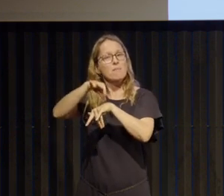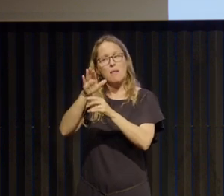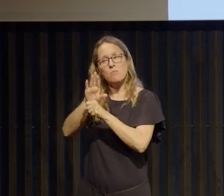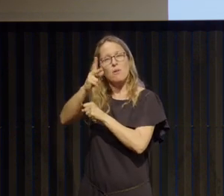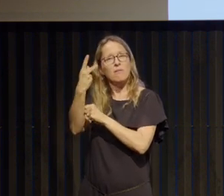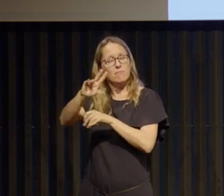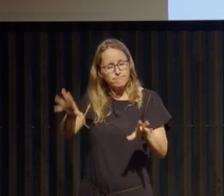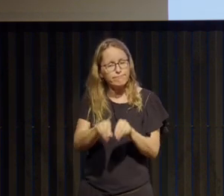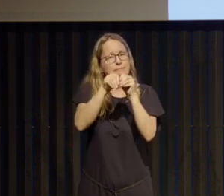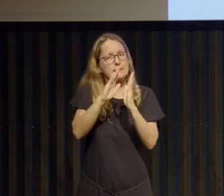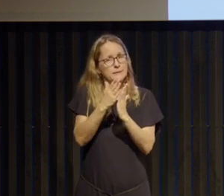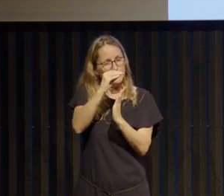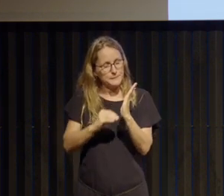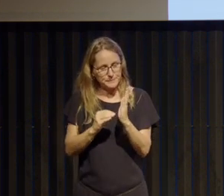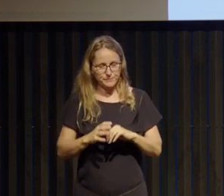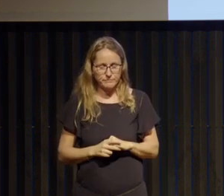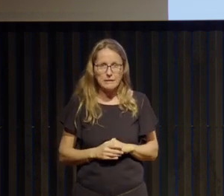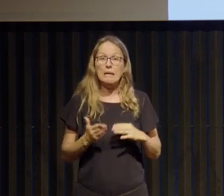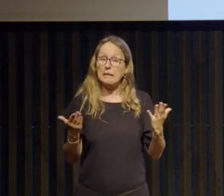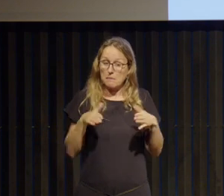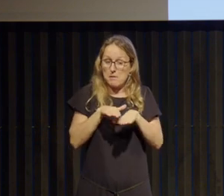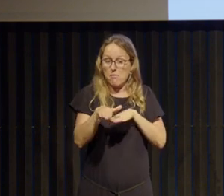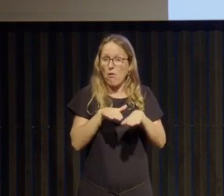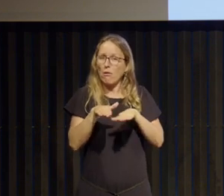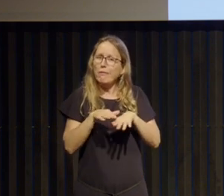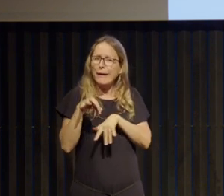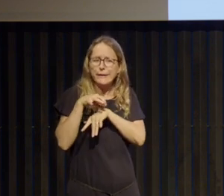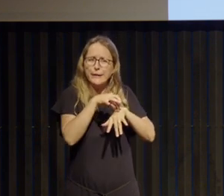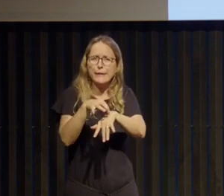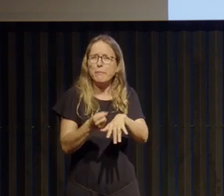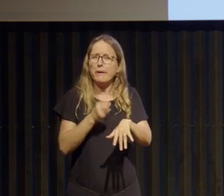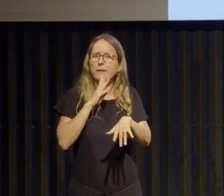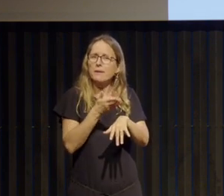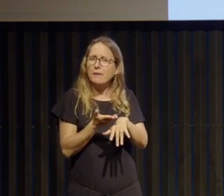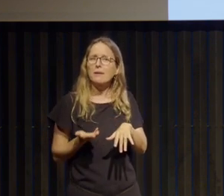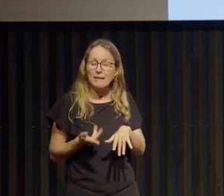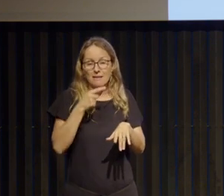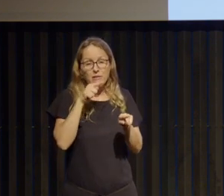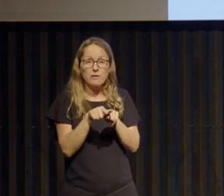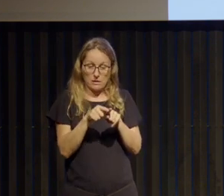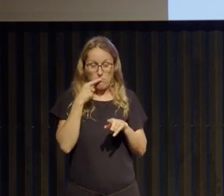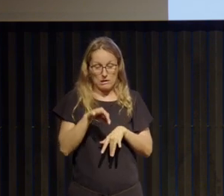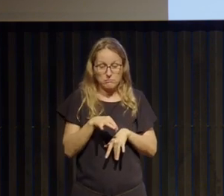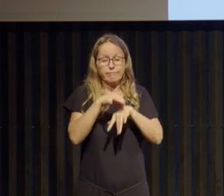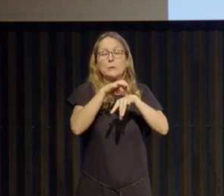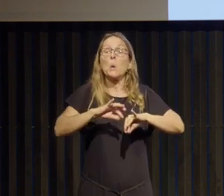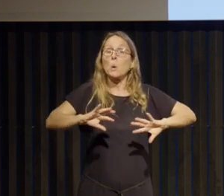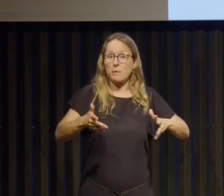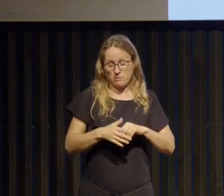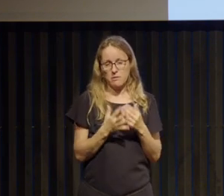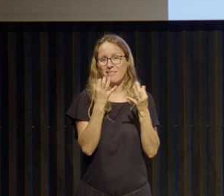Il est également une méthode, un guide pratique, une méthode de guérison en dix étapes et